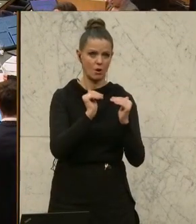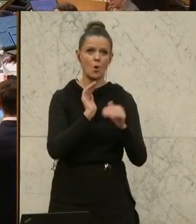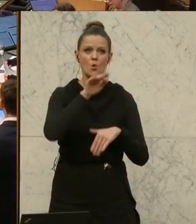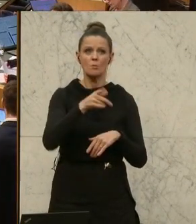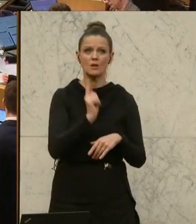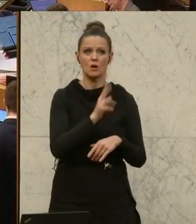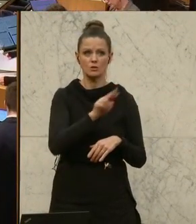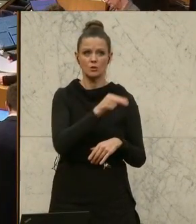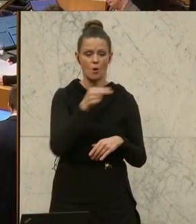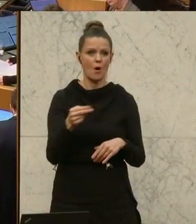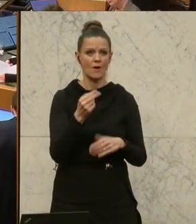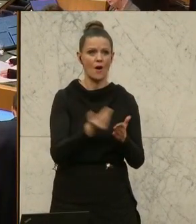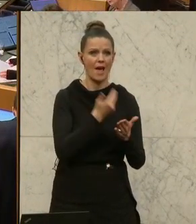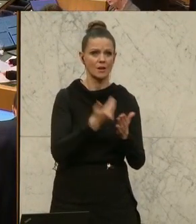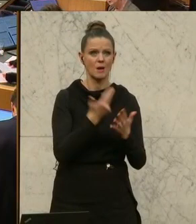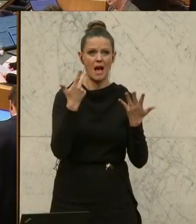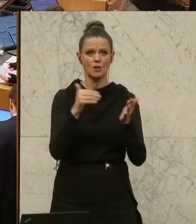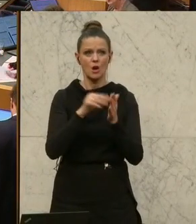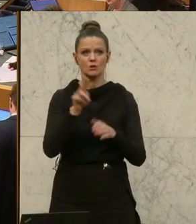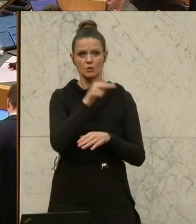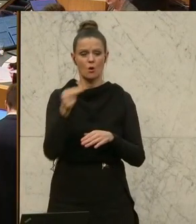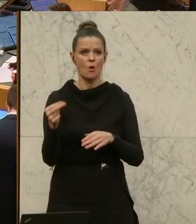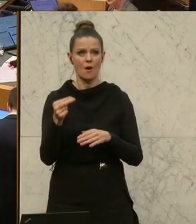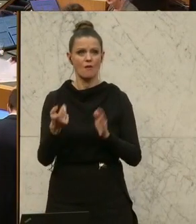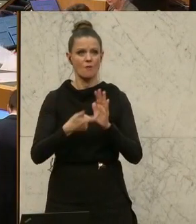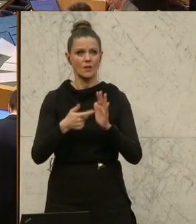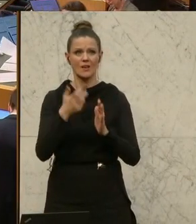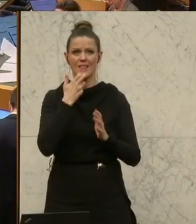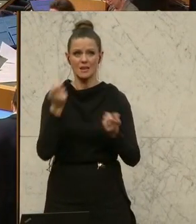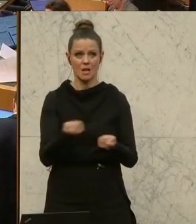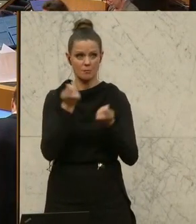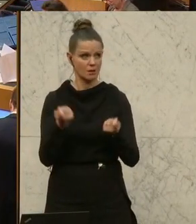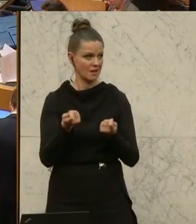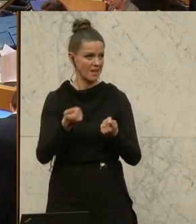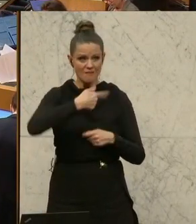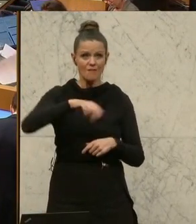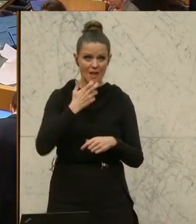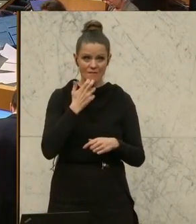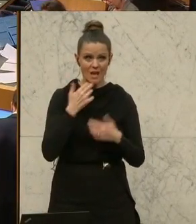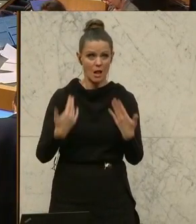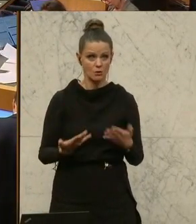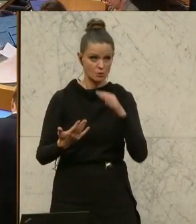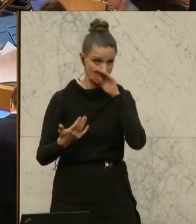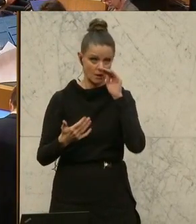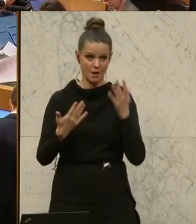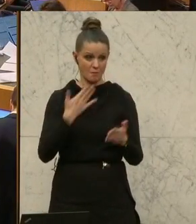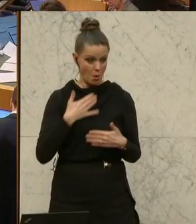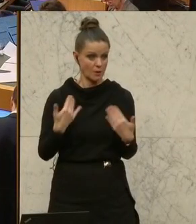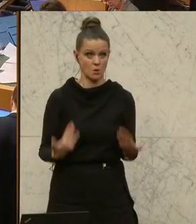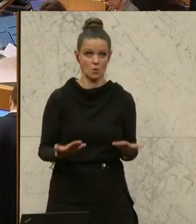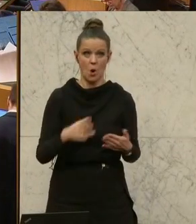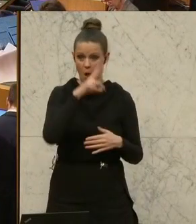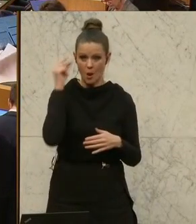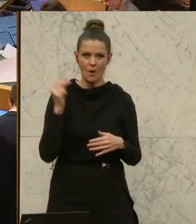1.000 Euro Einkommen, 8.000 Euro Forderung von den Energiebetrieben. Ist das in unserem Interesse? Ist das in unserem Interesse, wenn Leute